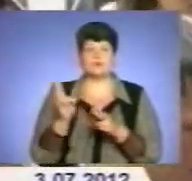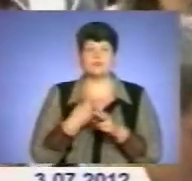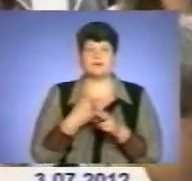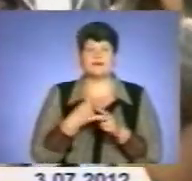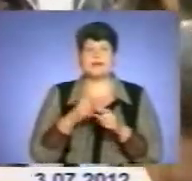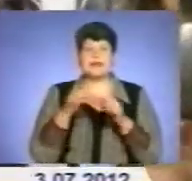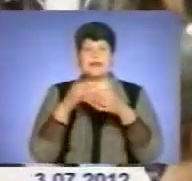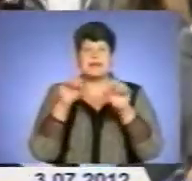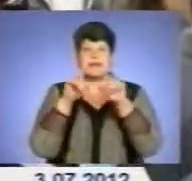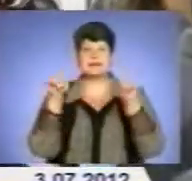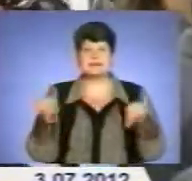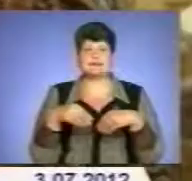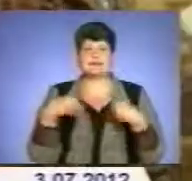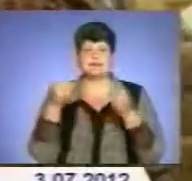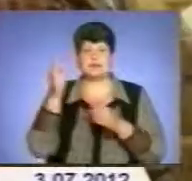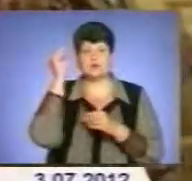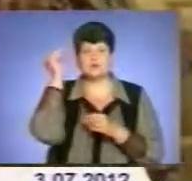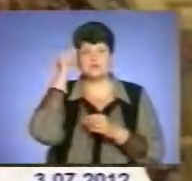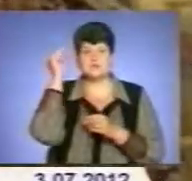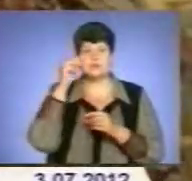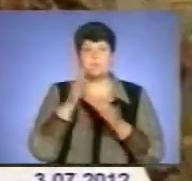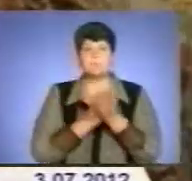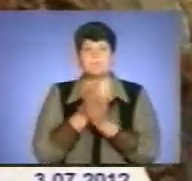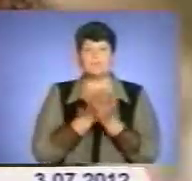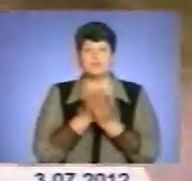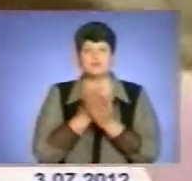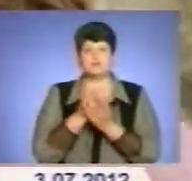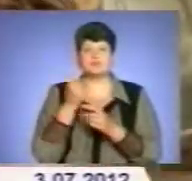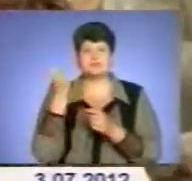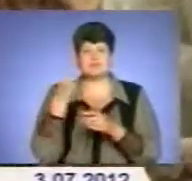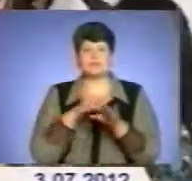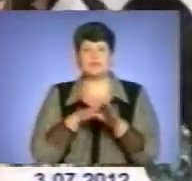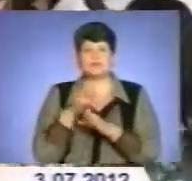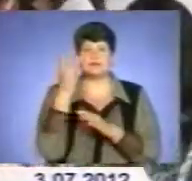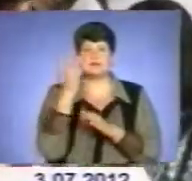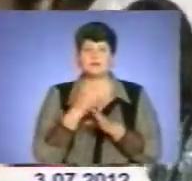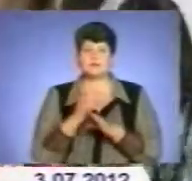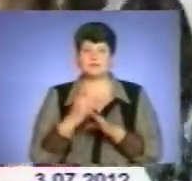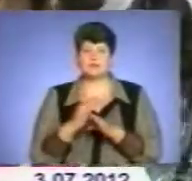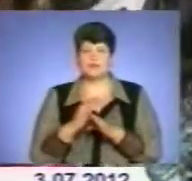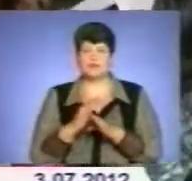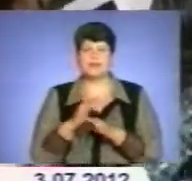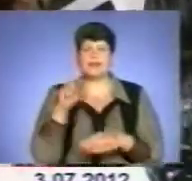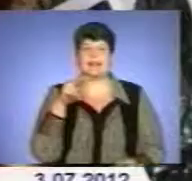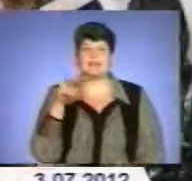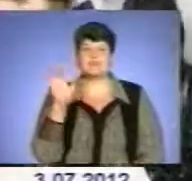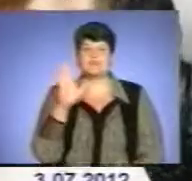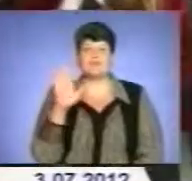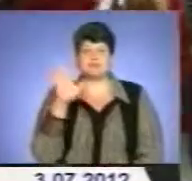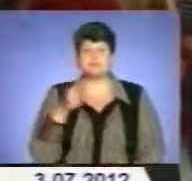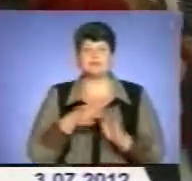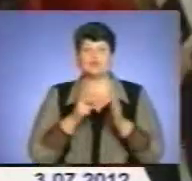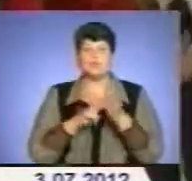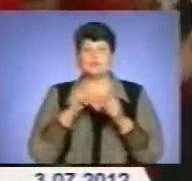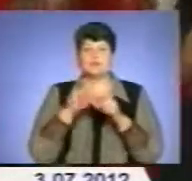на надання освітніх послуг, 11 повністю, 3 частково. Він також додав, що на липень-вересень заплановано перевірку